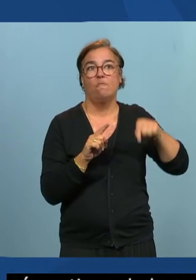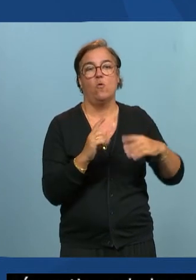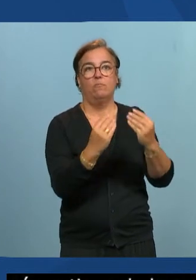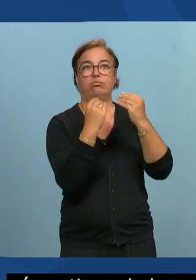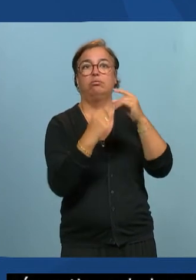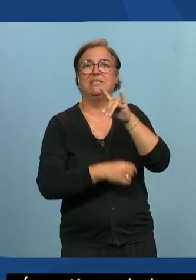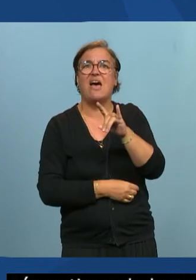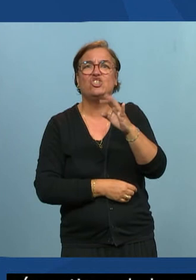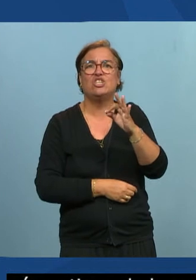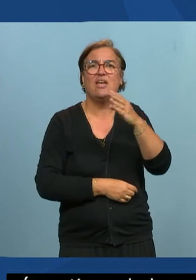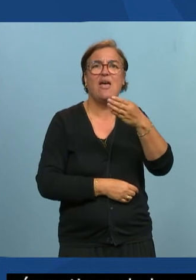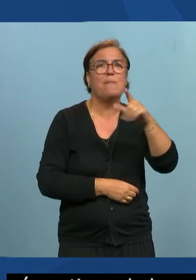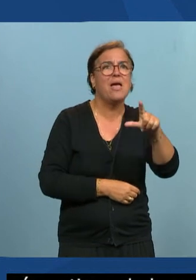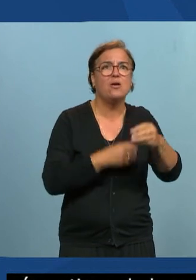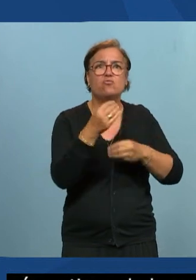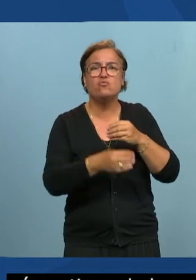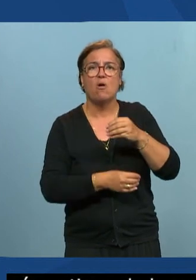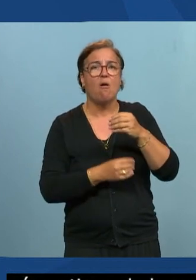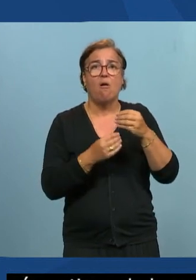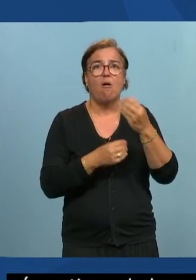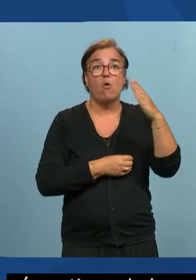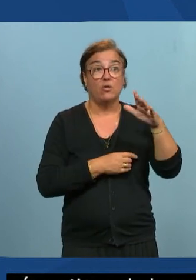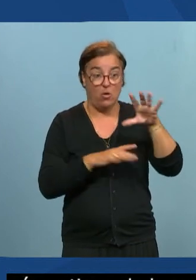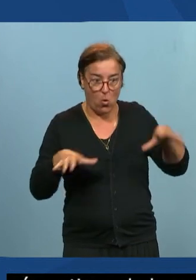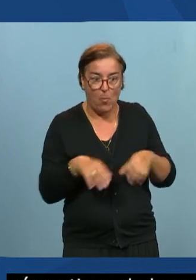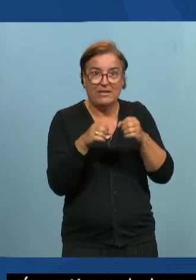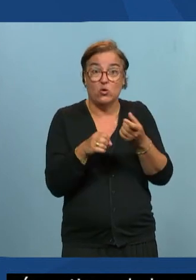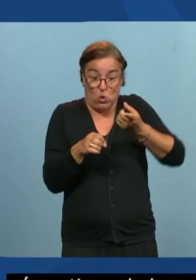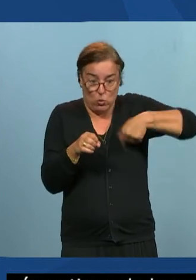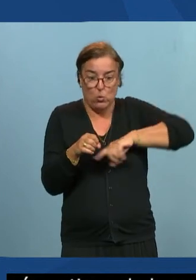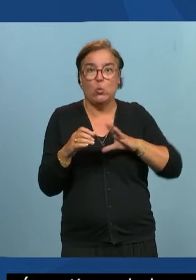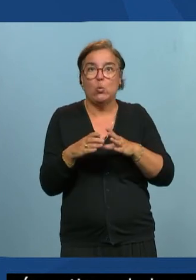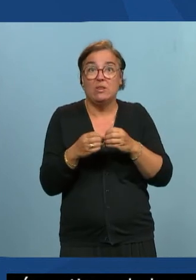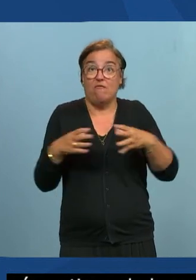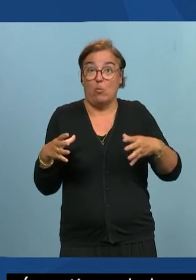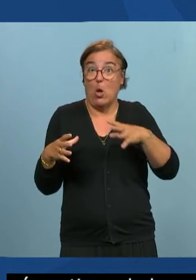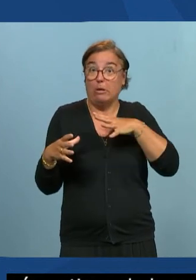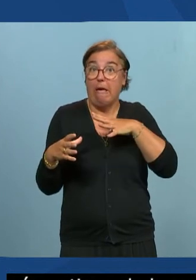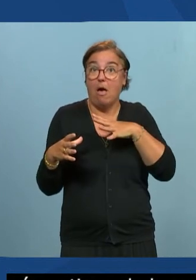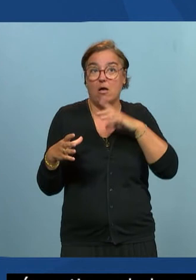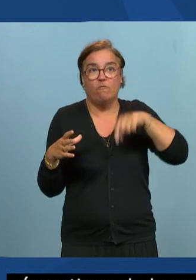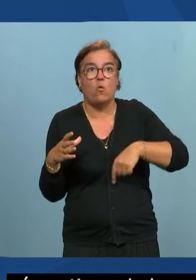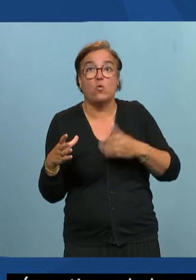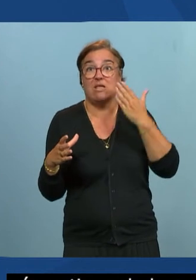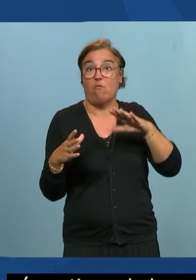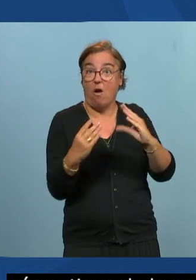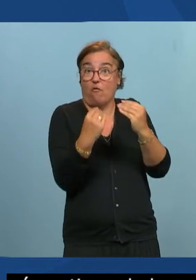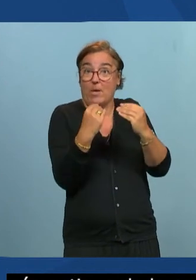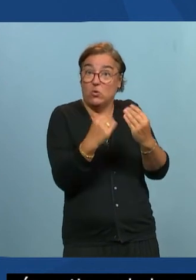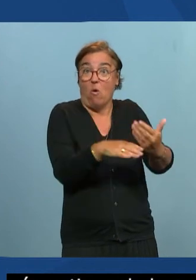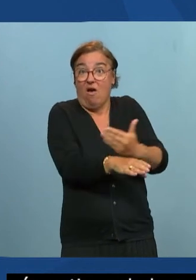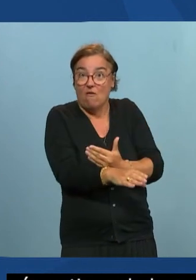en CSS en chat donc c'est des compétences que nous les développeurs nous avons déjà il faut juste se former pour